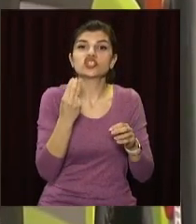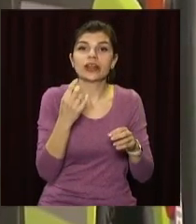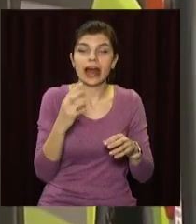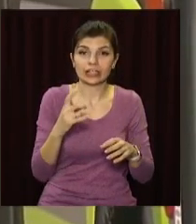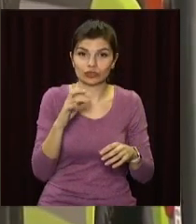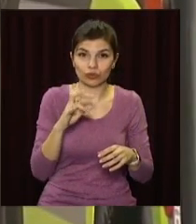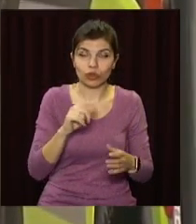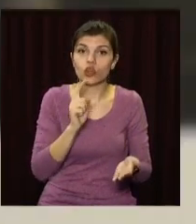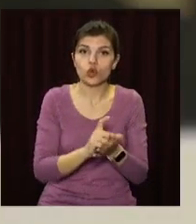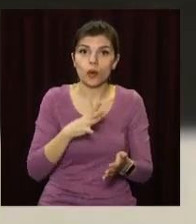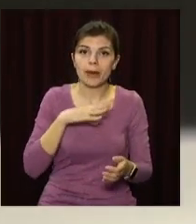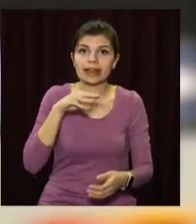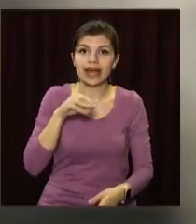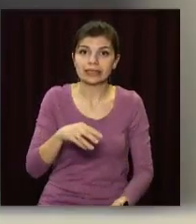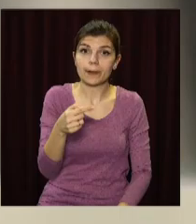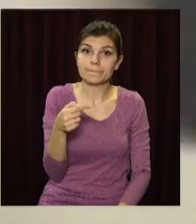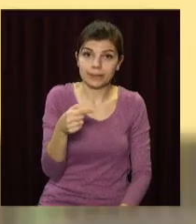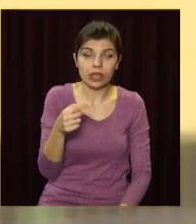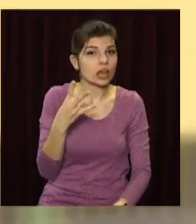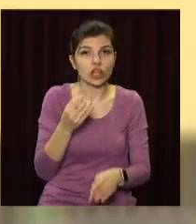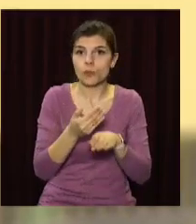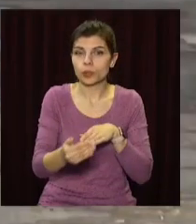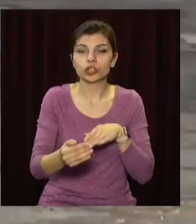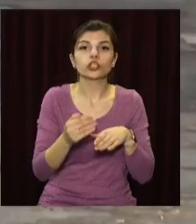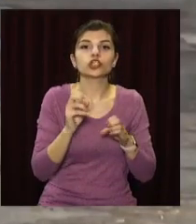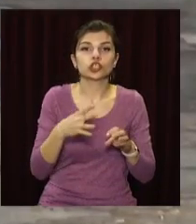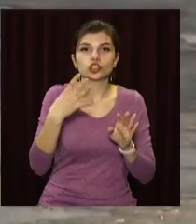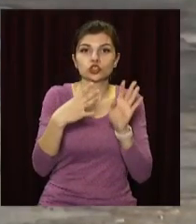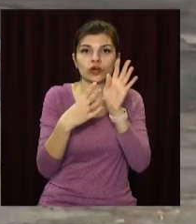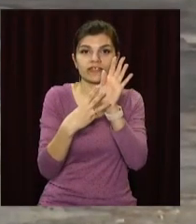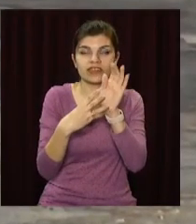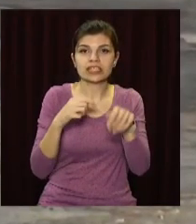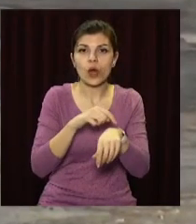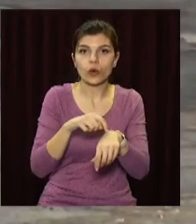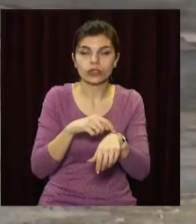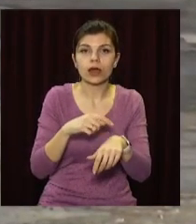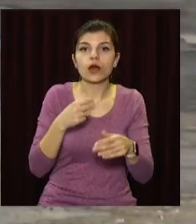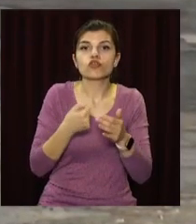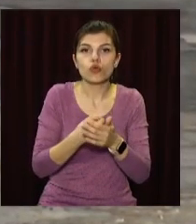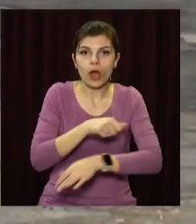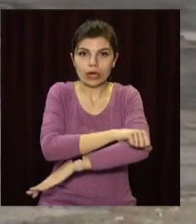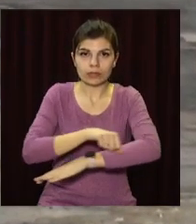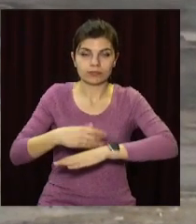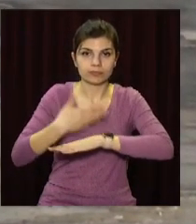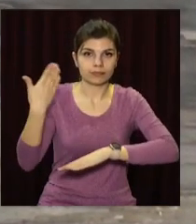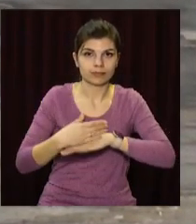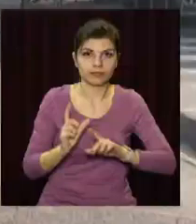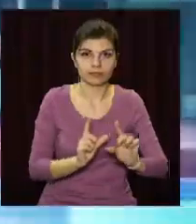повинні мати негативний тест, зроблений не пізніше, ніж за 48 годин до перетину кордону.